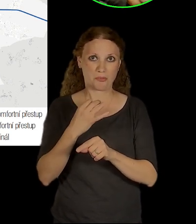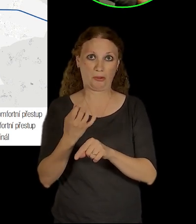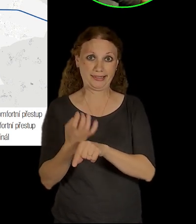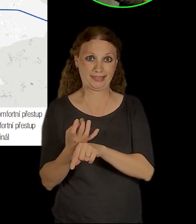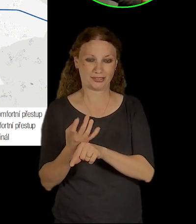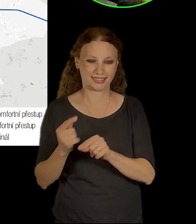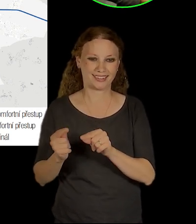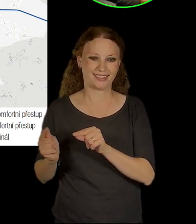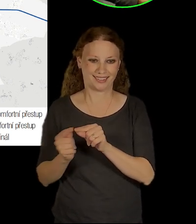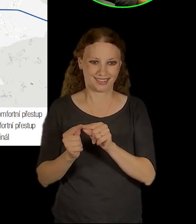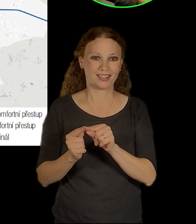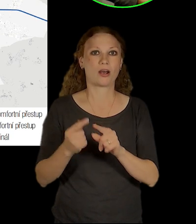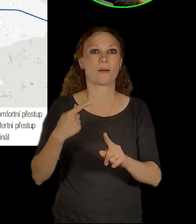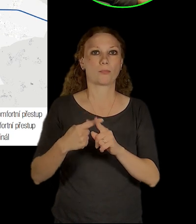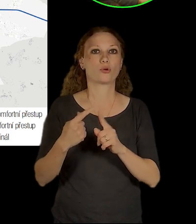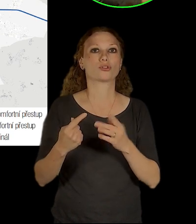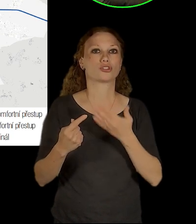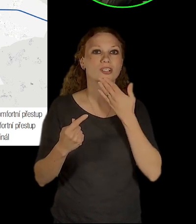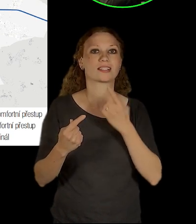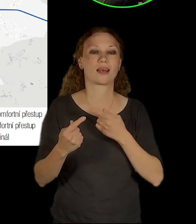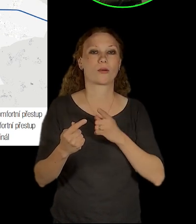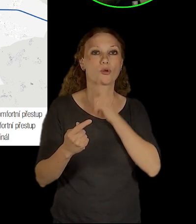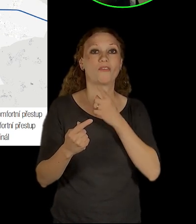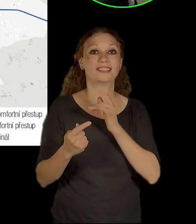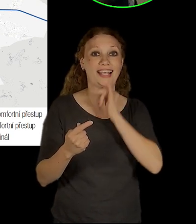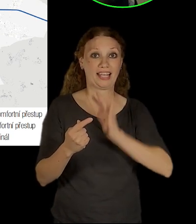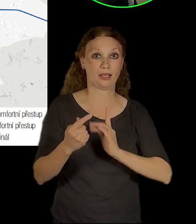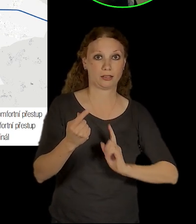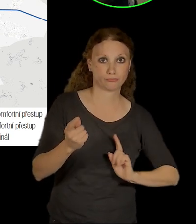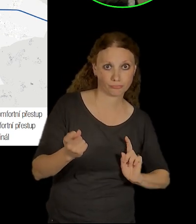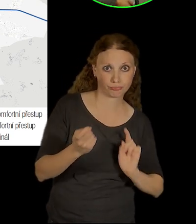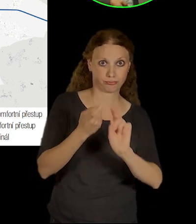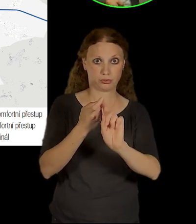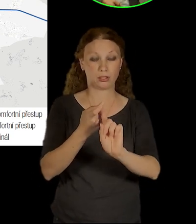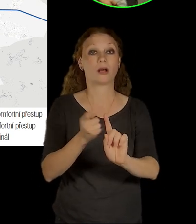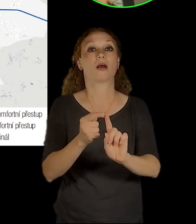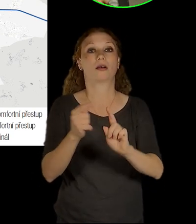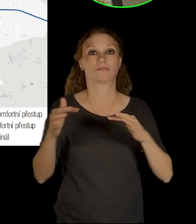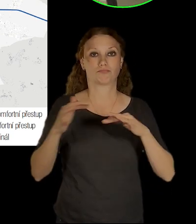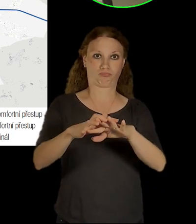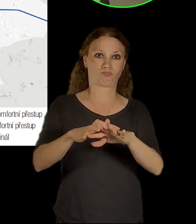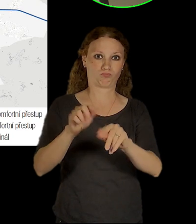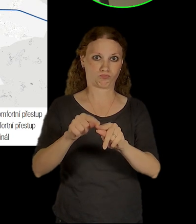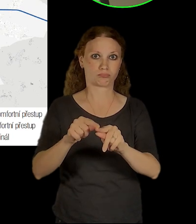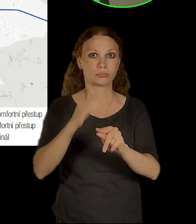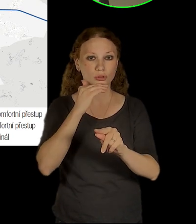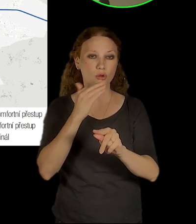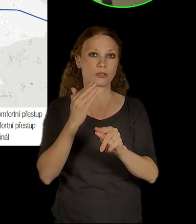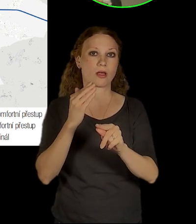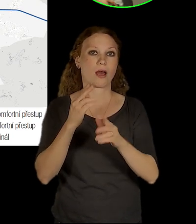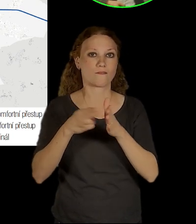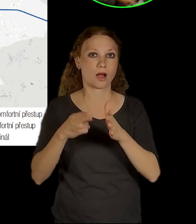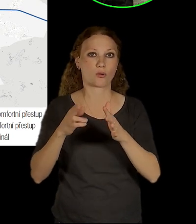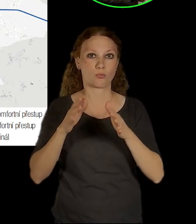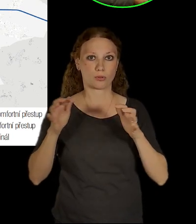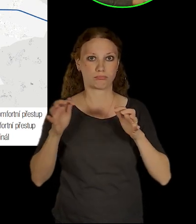ta je dimenzovaná na dvěsti kilometrů v hodině, tak nám tady přijde taky a vlastně velká část vlaku by právě na zahradním městě mohla